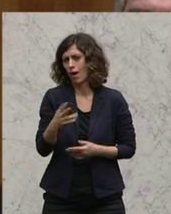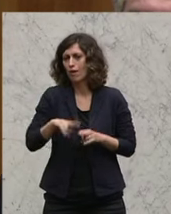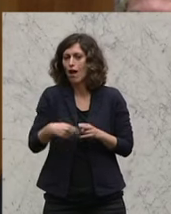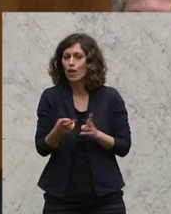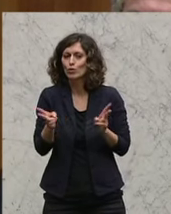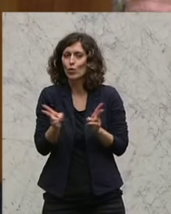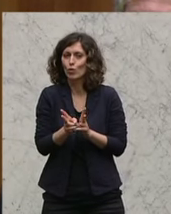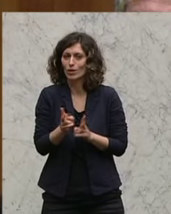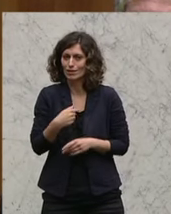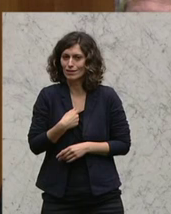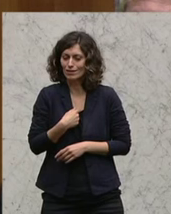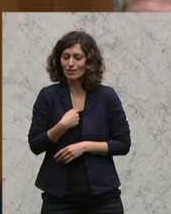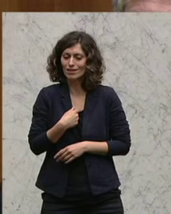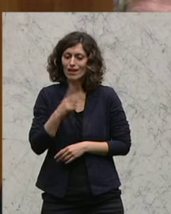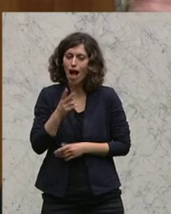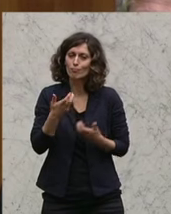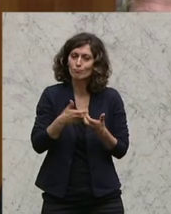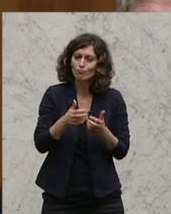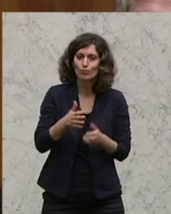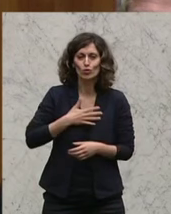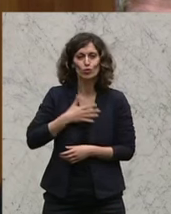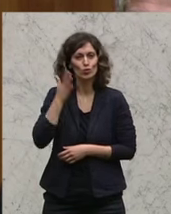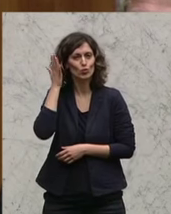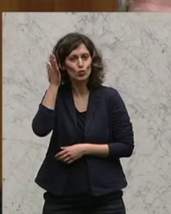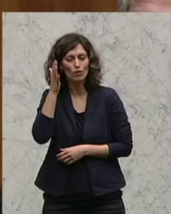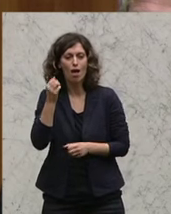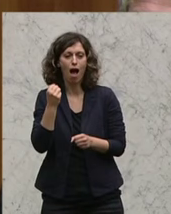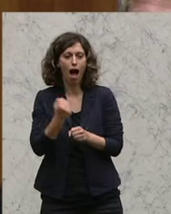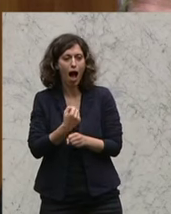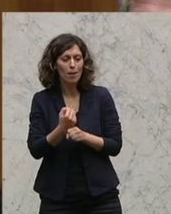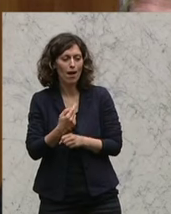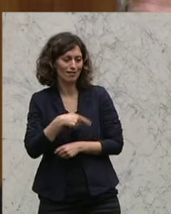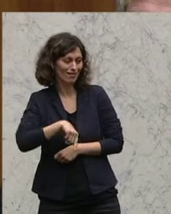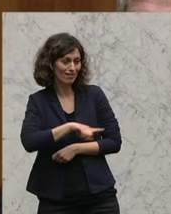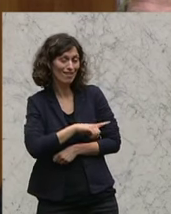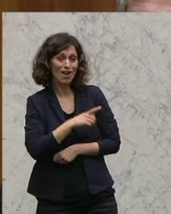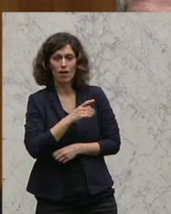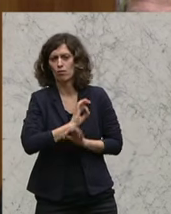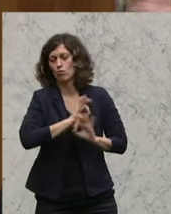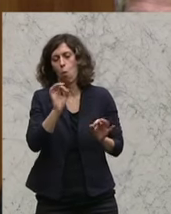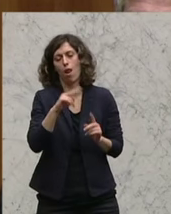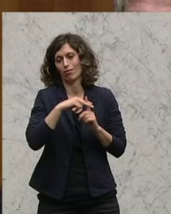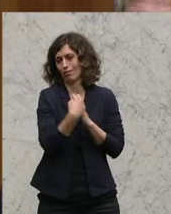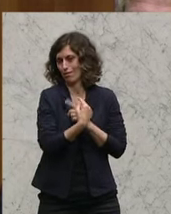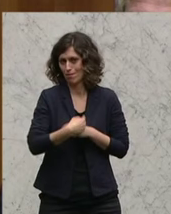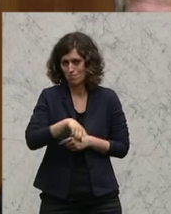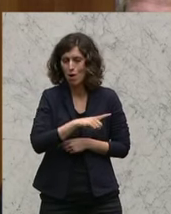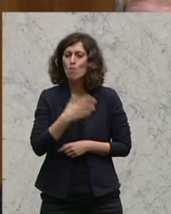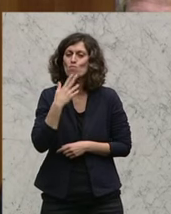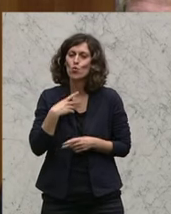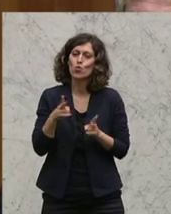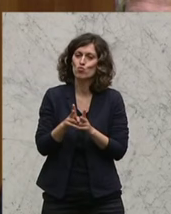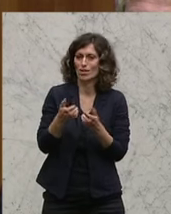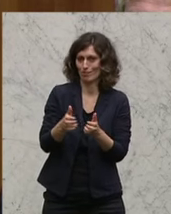meine zukünftige Arbeit, die ich in einem großen, exzellenten Team erledigen darf, Ihnen ganz kurz skizzieren